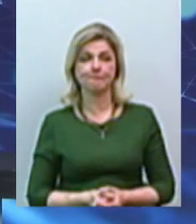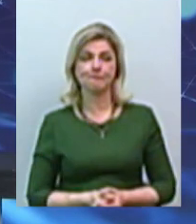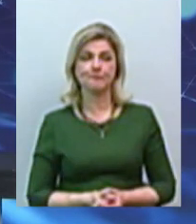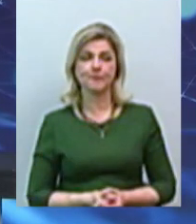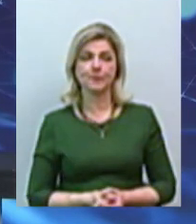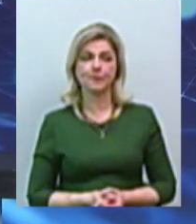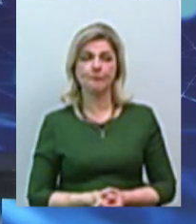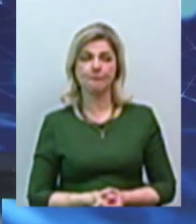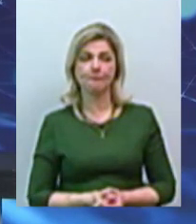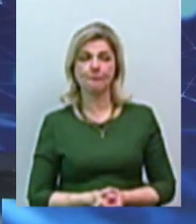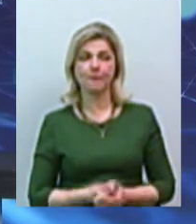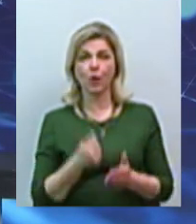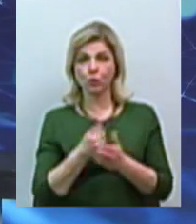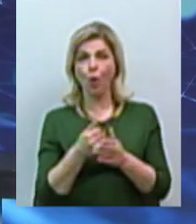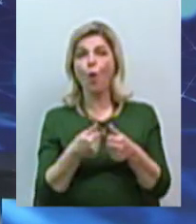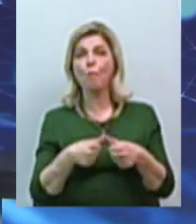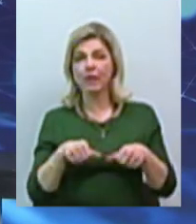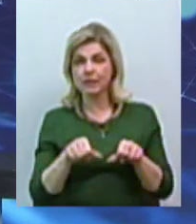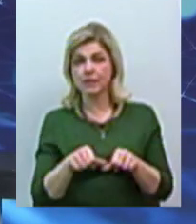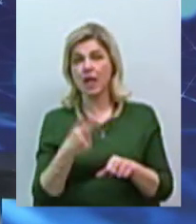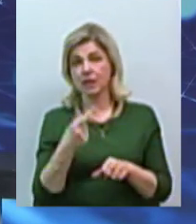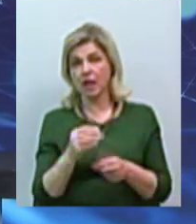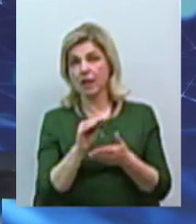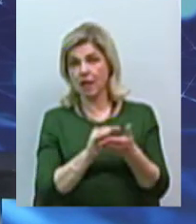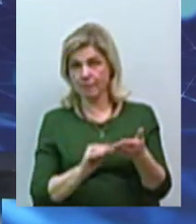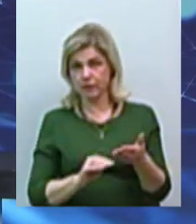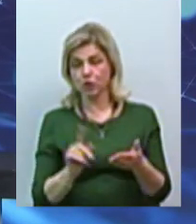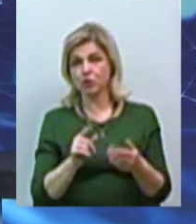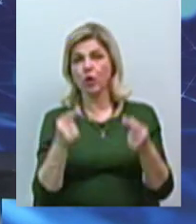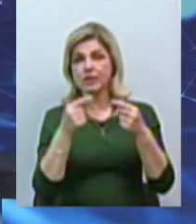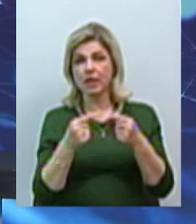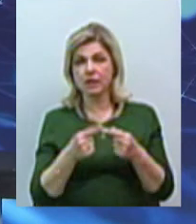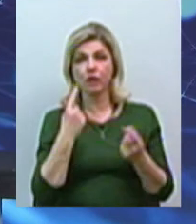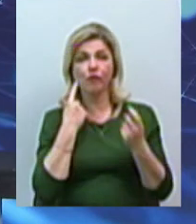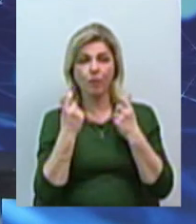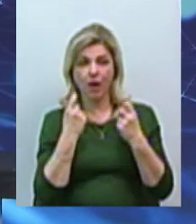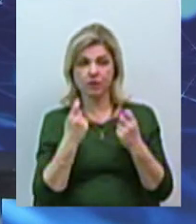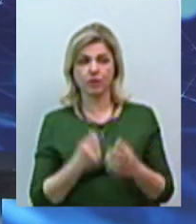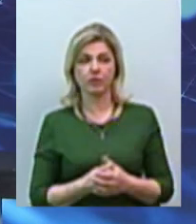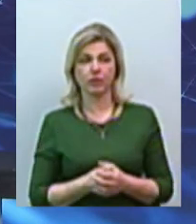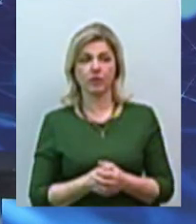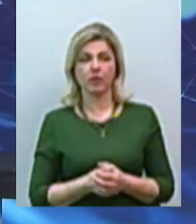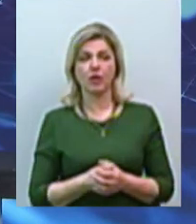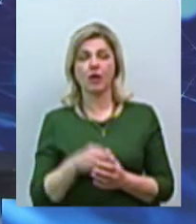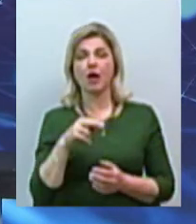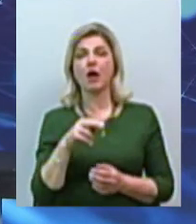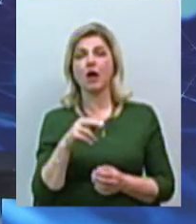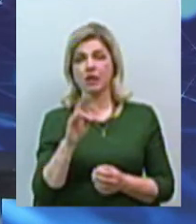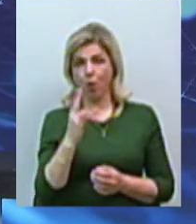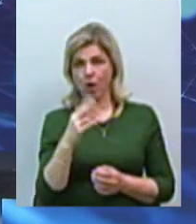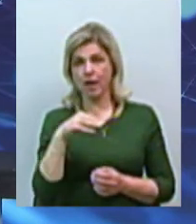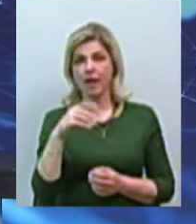до НКРКП, де ми зазначили слідуючи. Згідно з інформацією, ПРАД Миколаївське ТЕС є